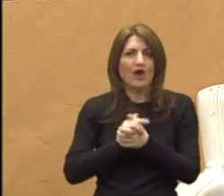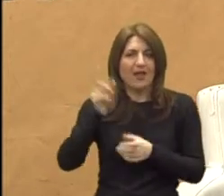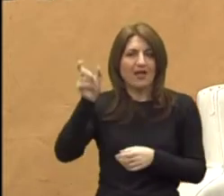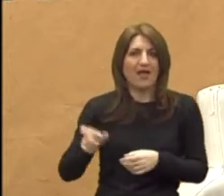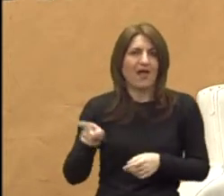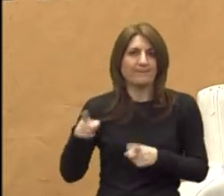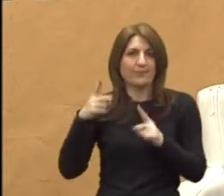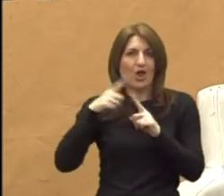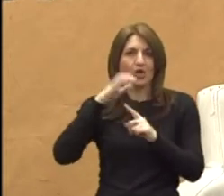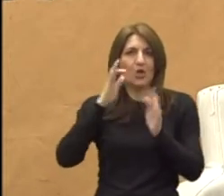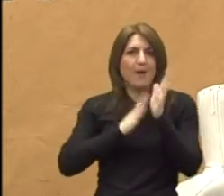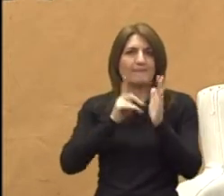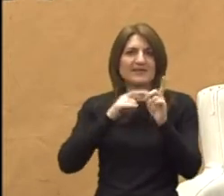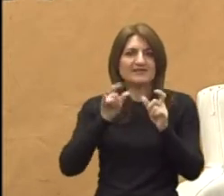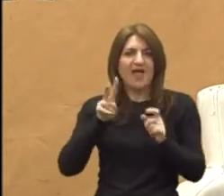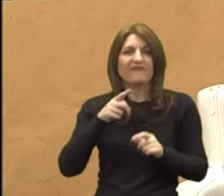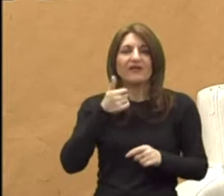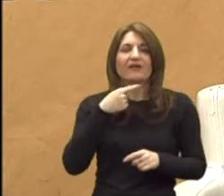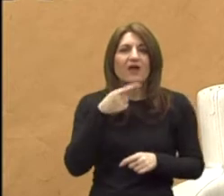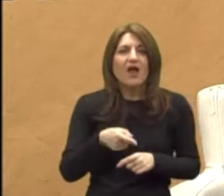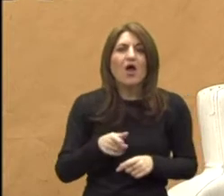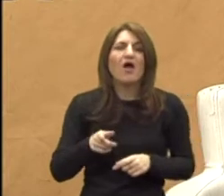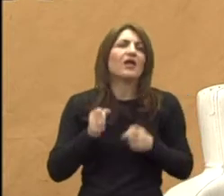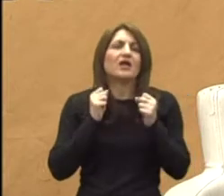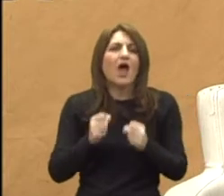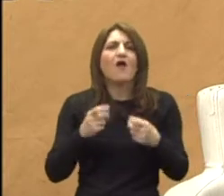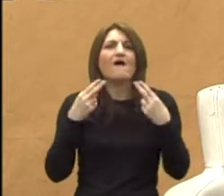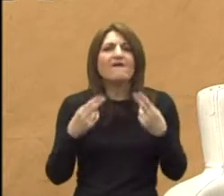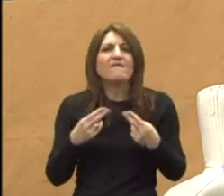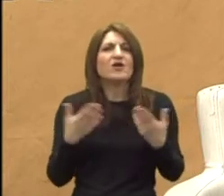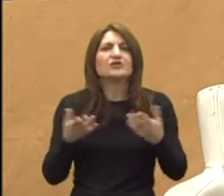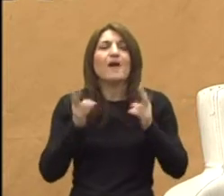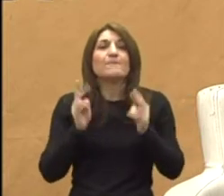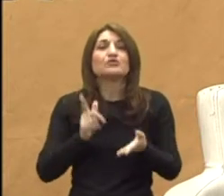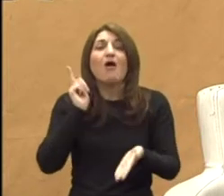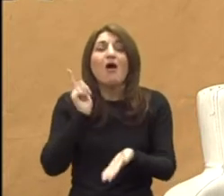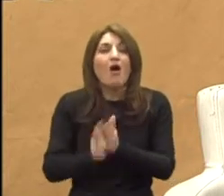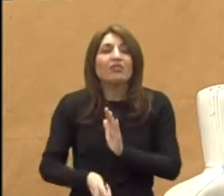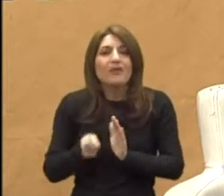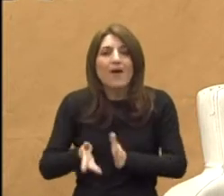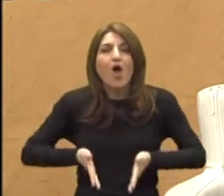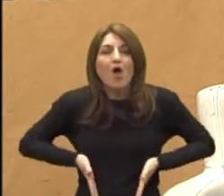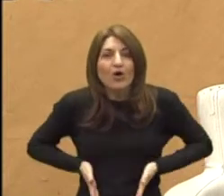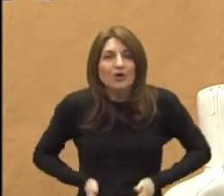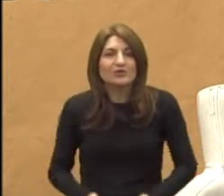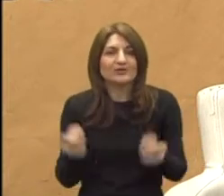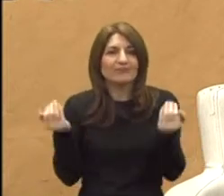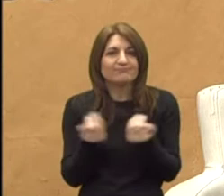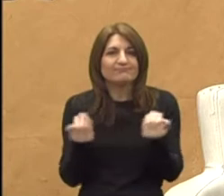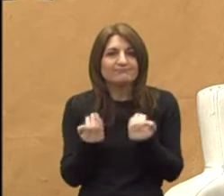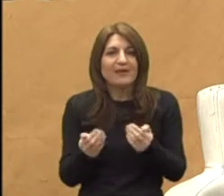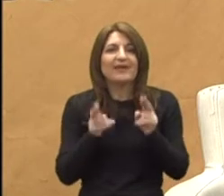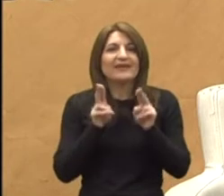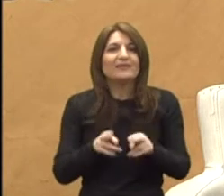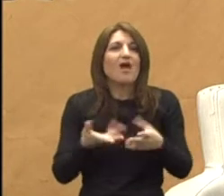naglasio, da bi nam bilo izuzetno važno kad bi mogli od samog rođenja djeteta imati